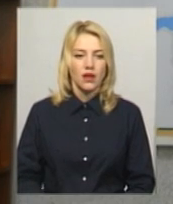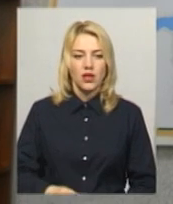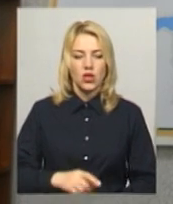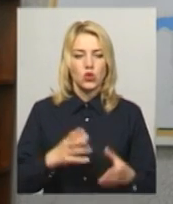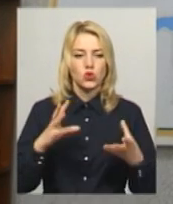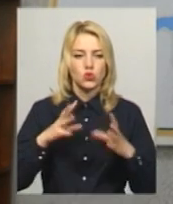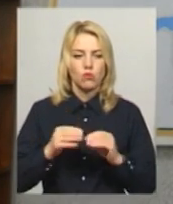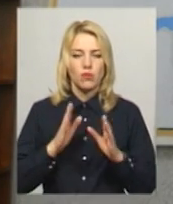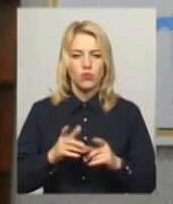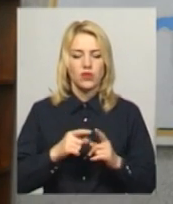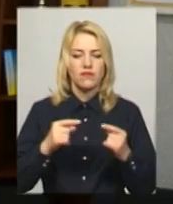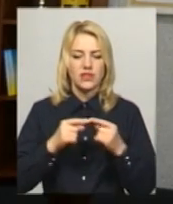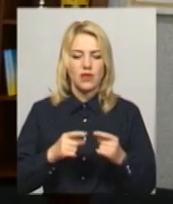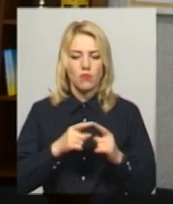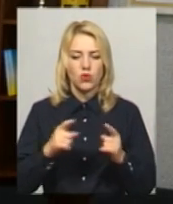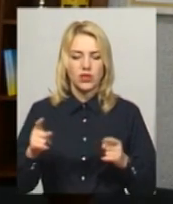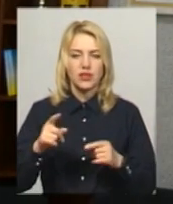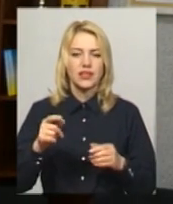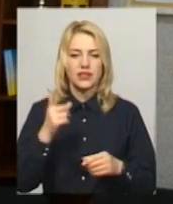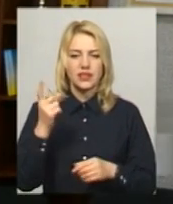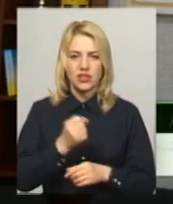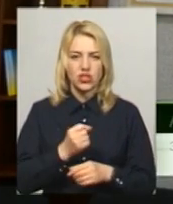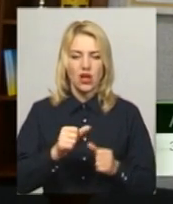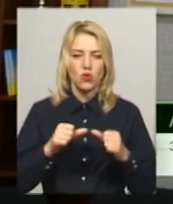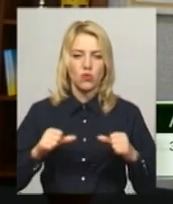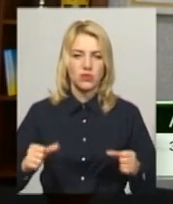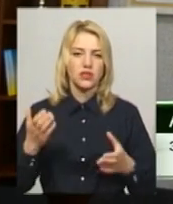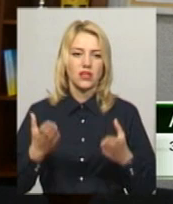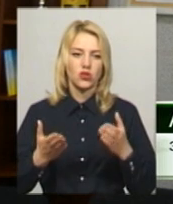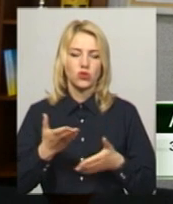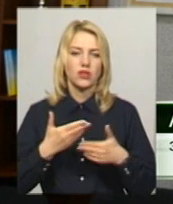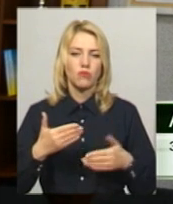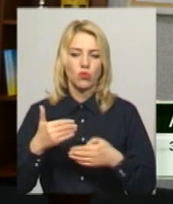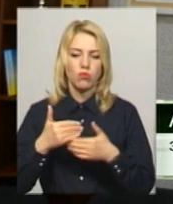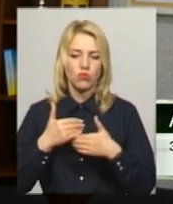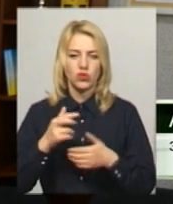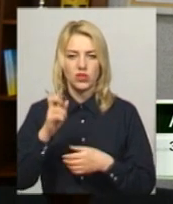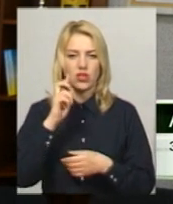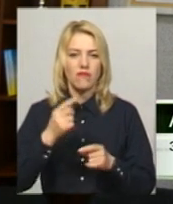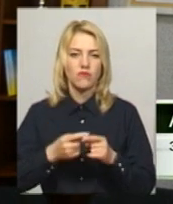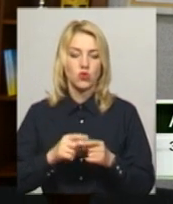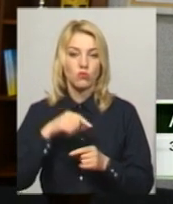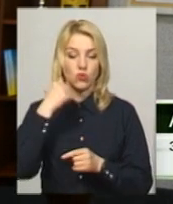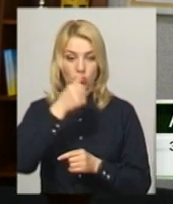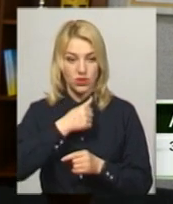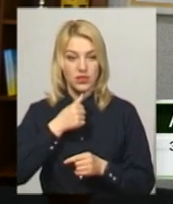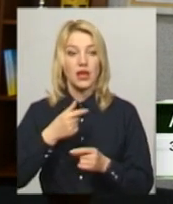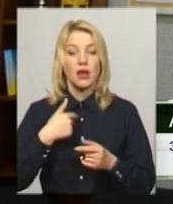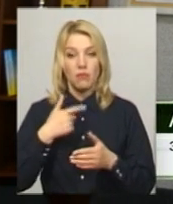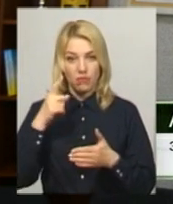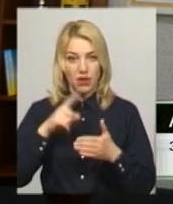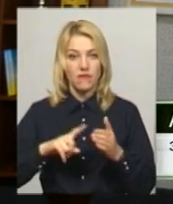визначена протягом тижня комісією. Якщо нам допоможе держава в цьому році, ми впевнені, що